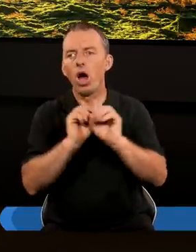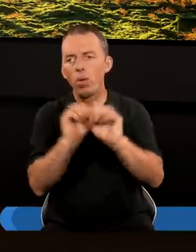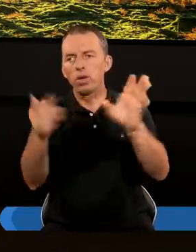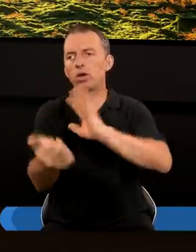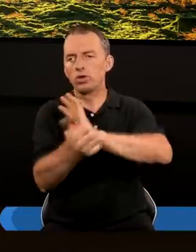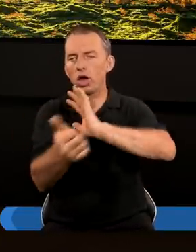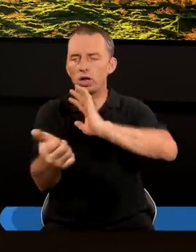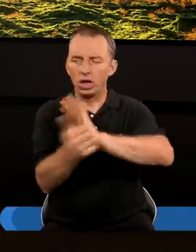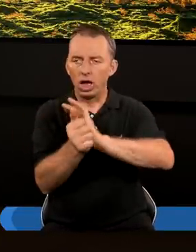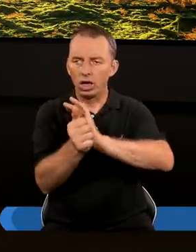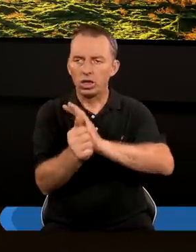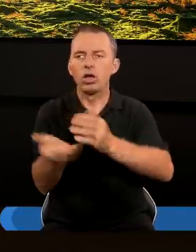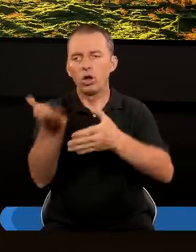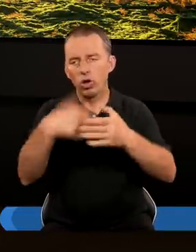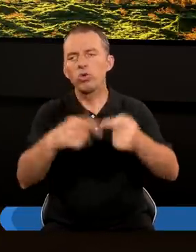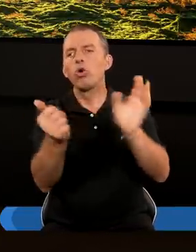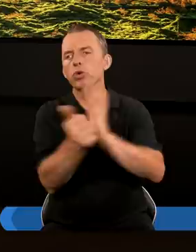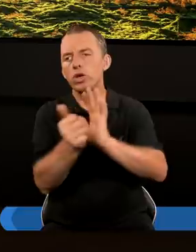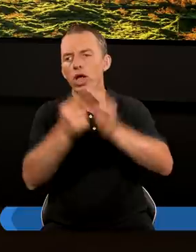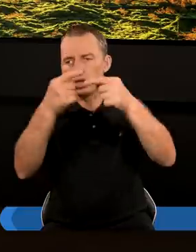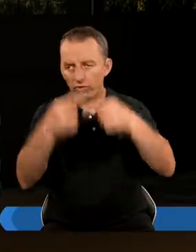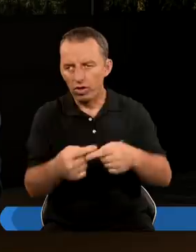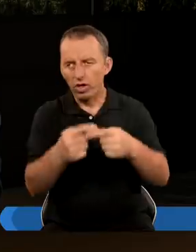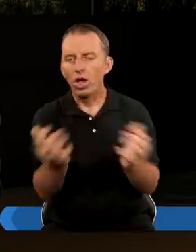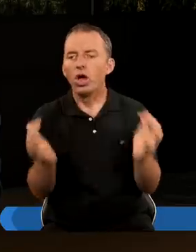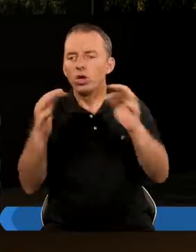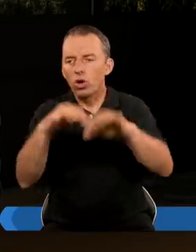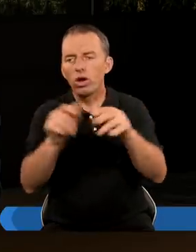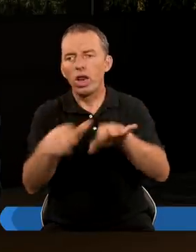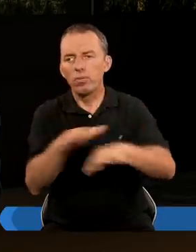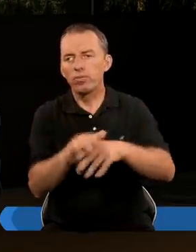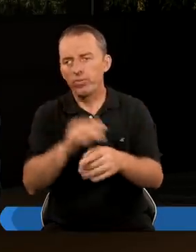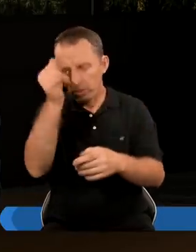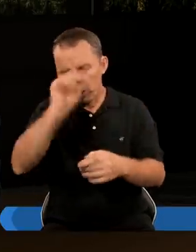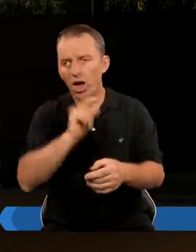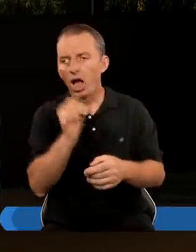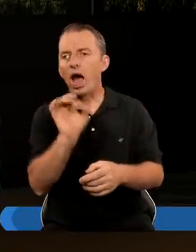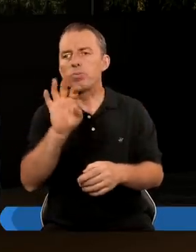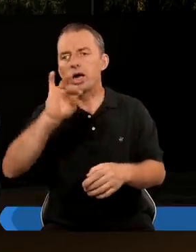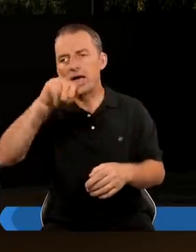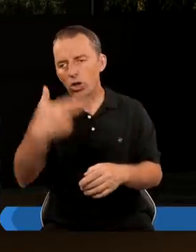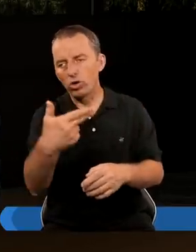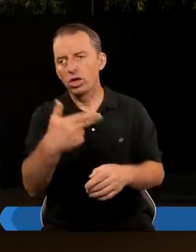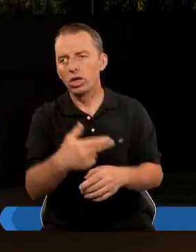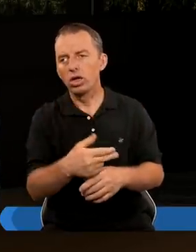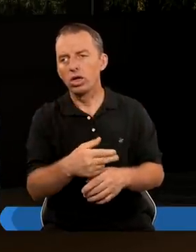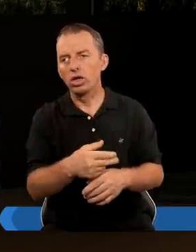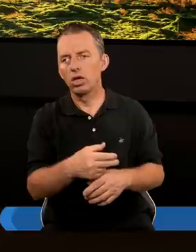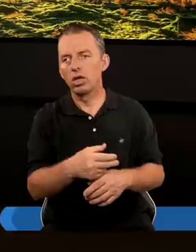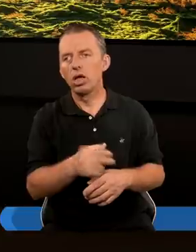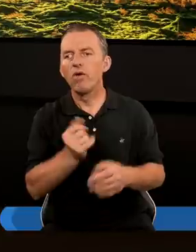Apokalipsa 16 rozdział I 16 wiersz I zgromadził ich na miejsce Zwane po hebrajsku Armagedon